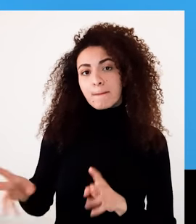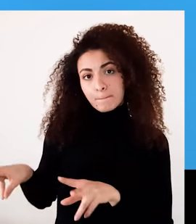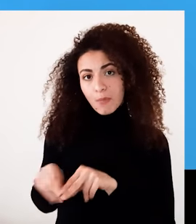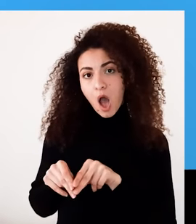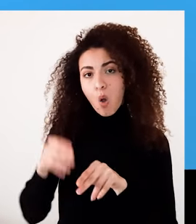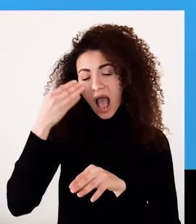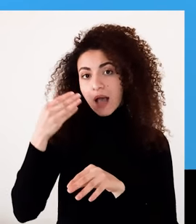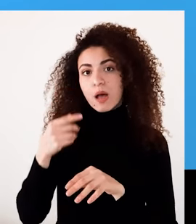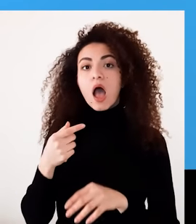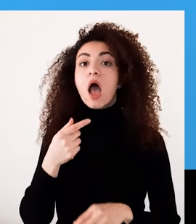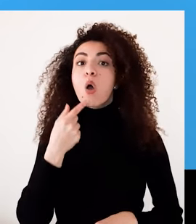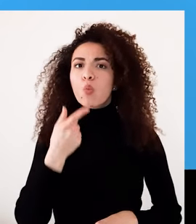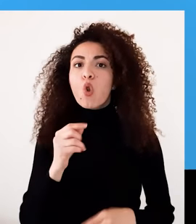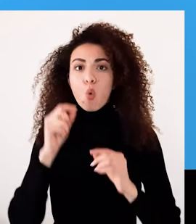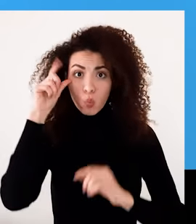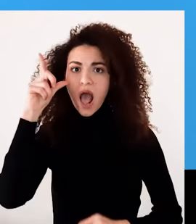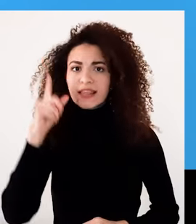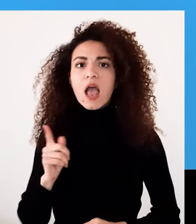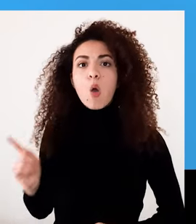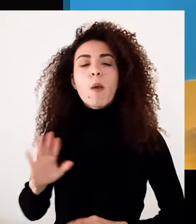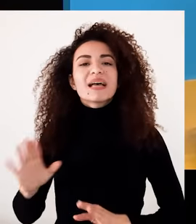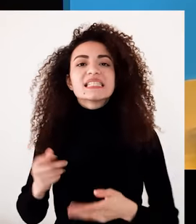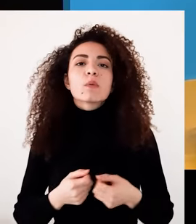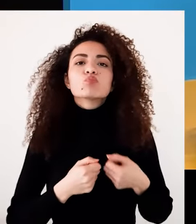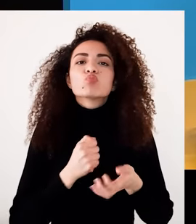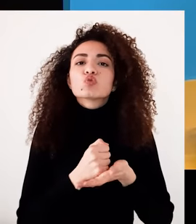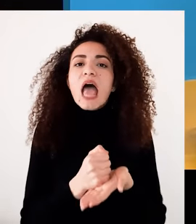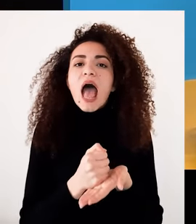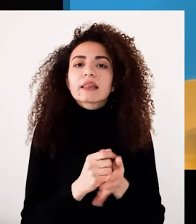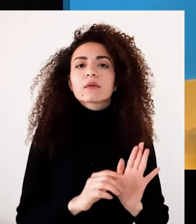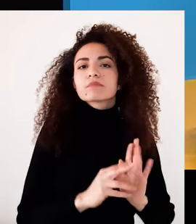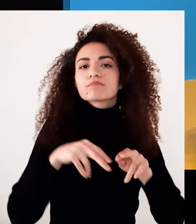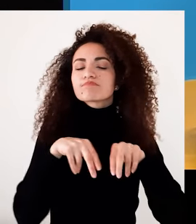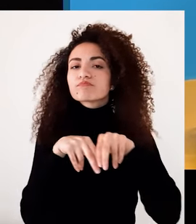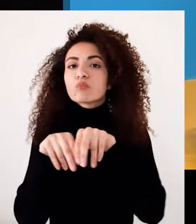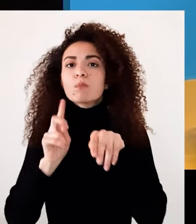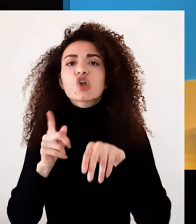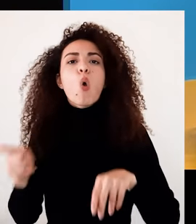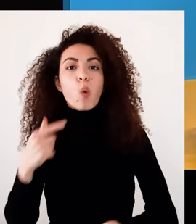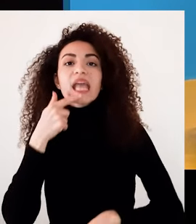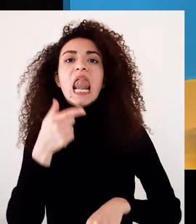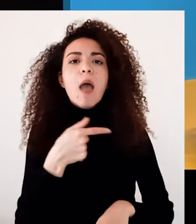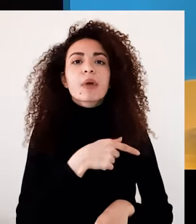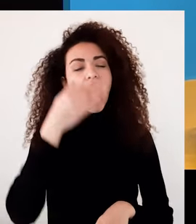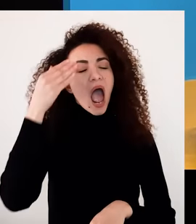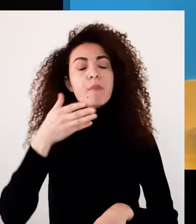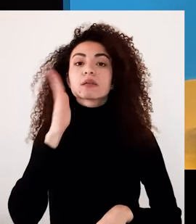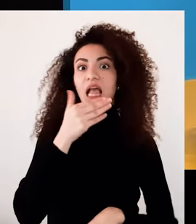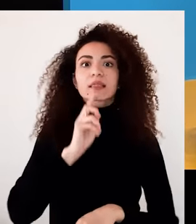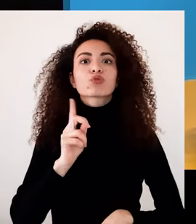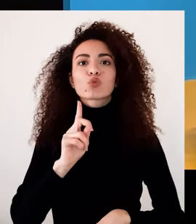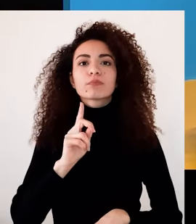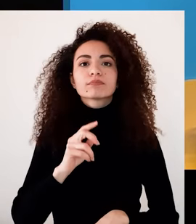المساعدين البرافقوهن ما إلو حق الإيجابي عنهم أو التقرير عنهم لما بيتم التواصل معهم لأن بعض